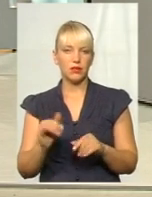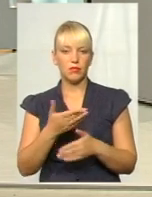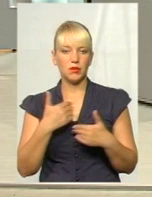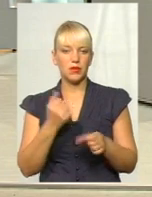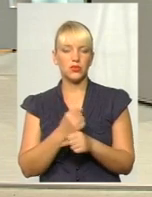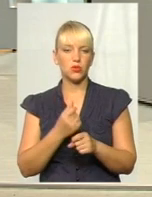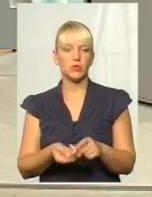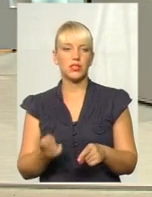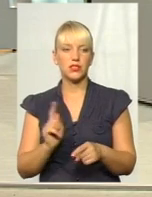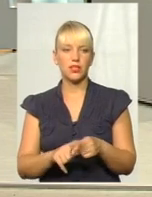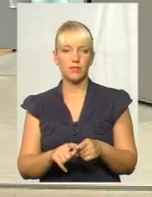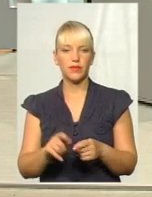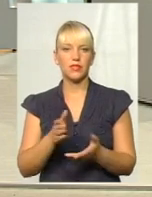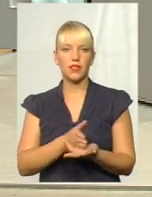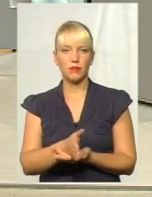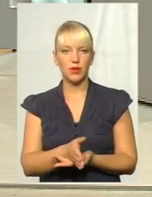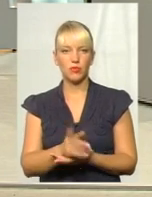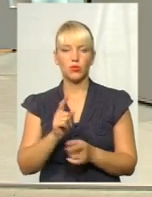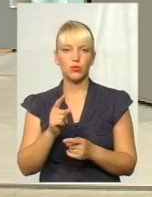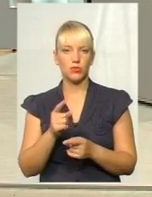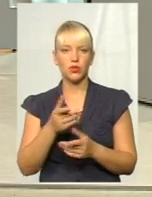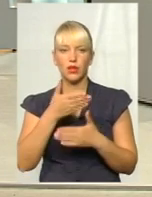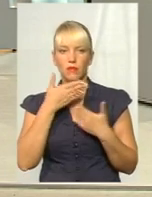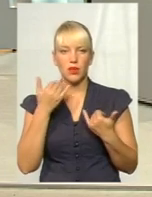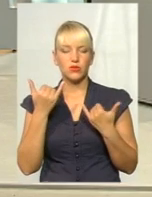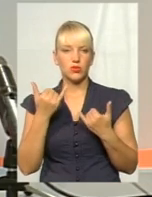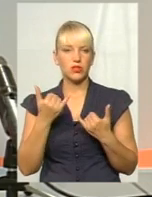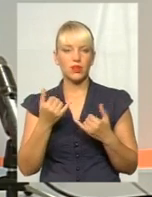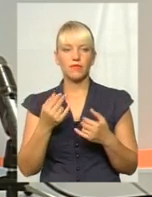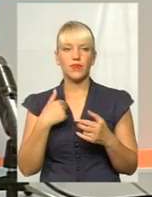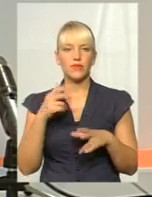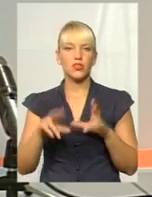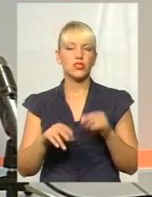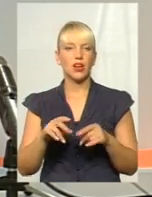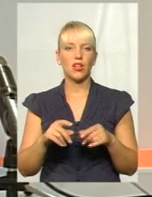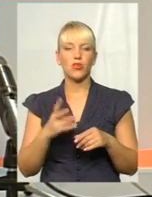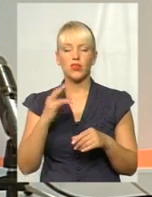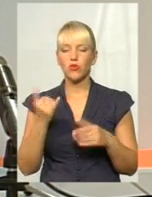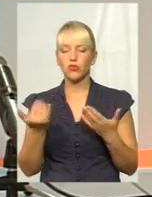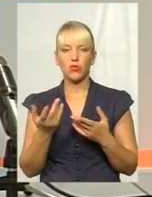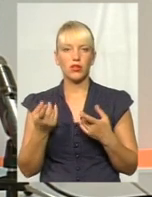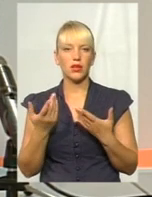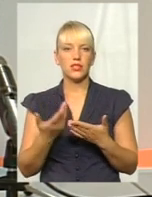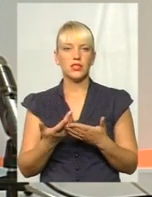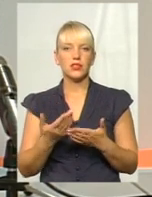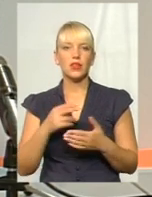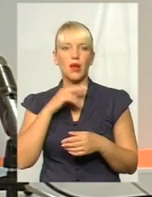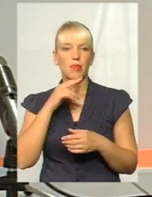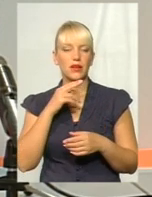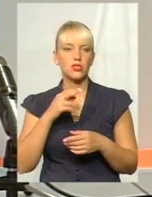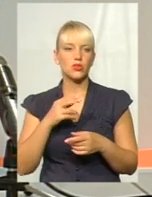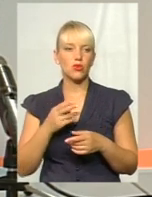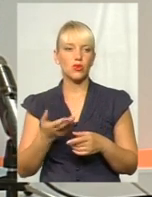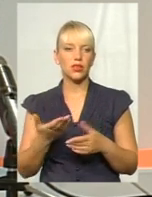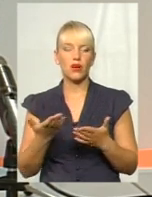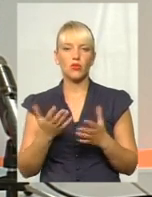працюємо над цим напрямком. І немає сьогодні, я вважаю, жодного такого, знаєте, як то кажуть, перестороги. Немає сьогодні жодного